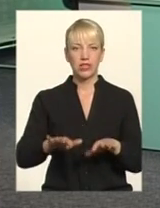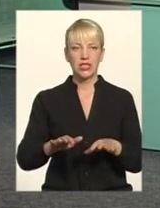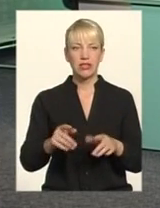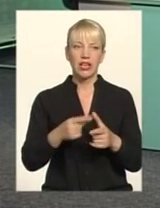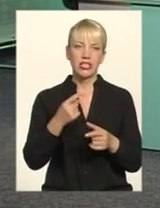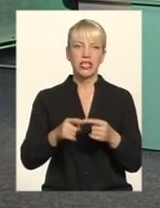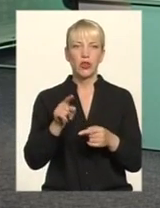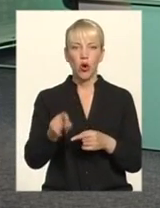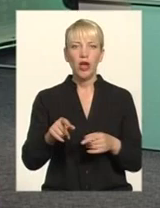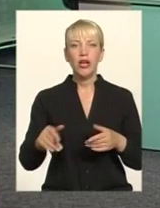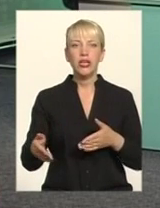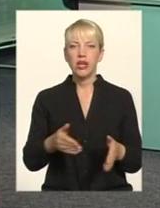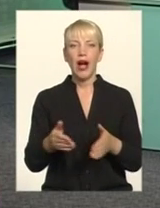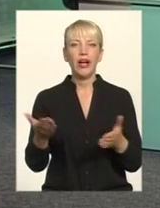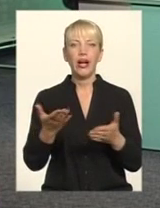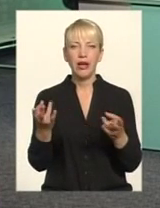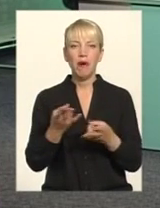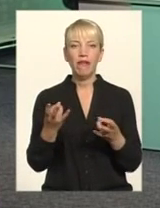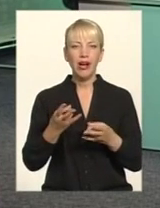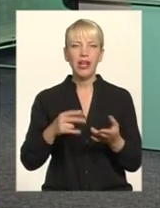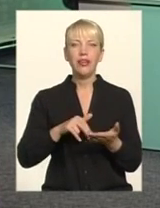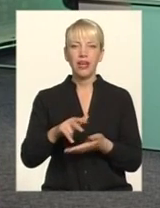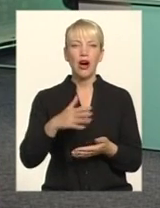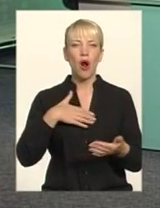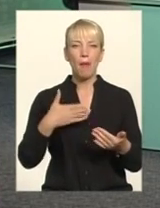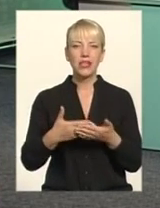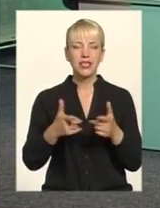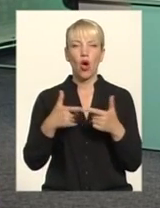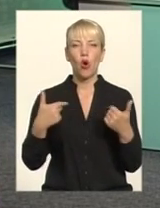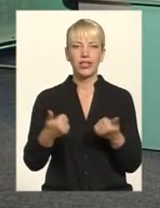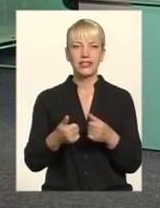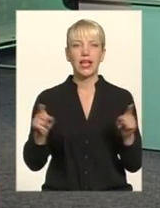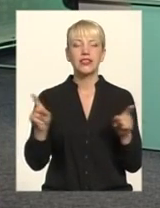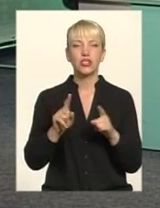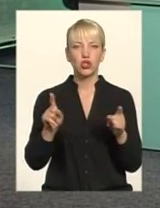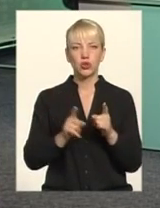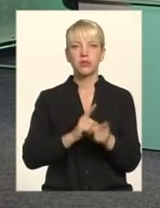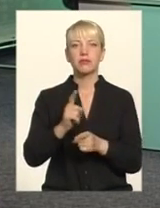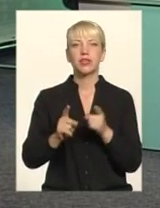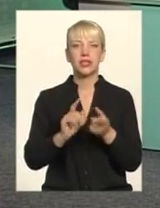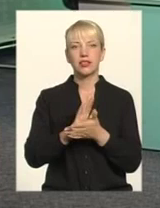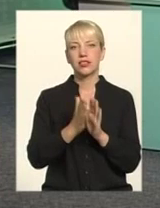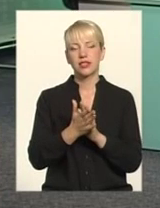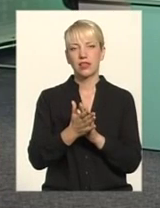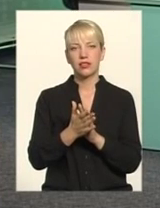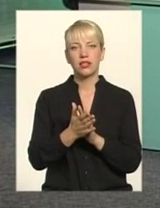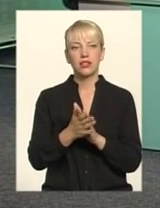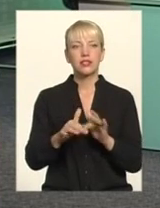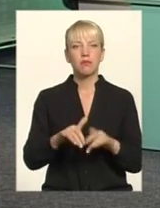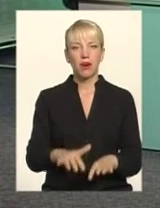чи це той шлях, яким мають йти громадські організації, аби змінити стан справи в нашій державі?